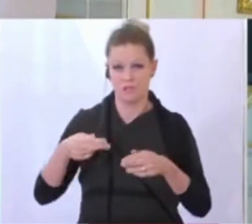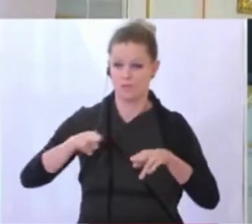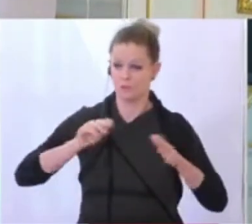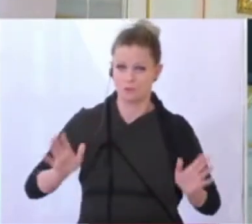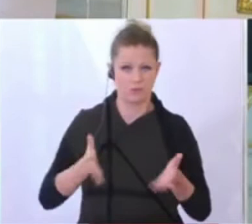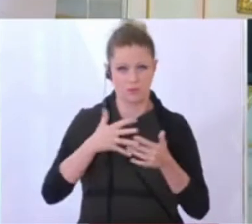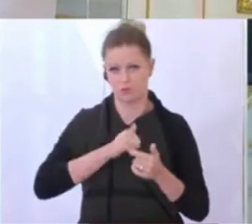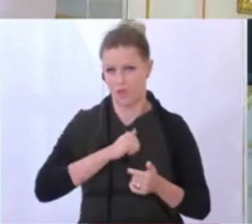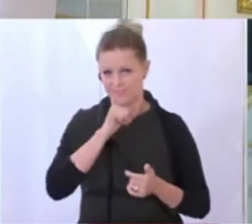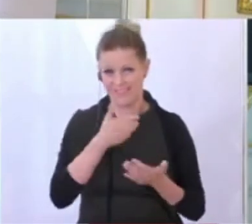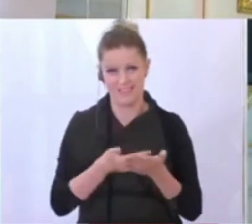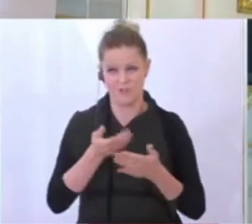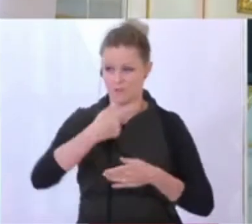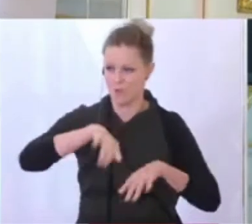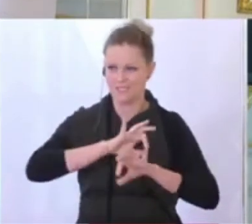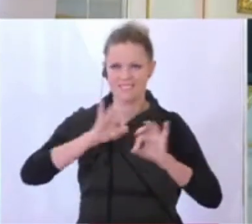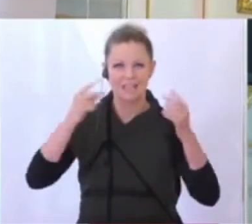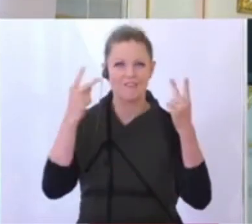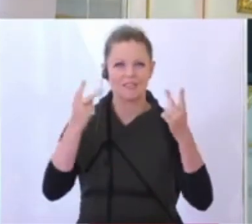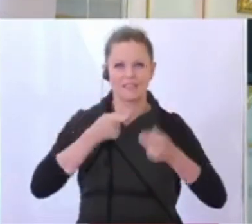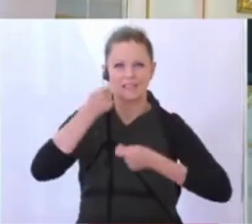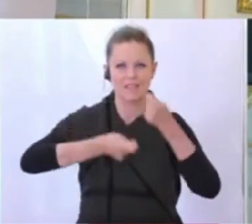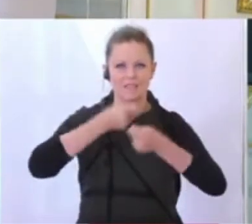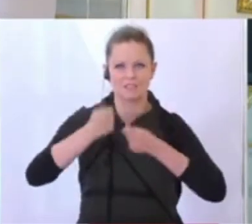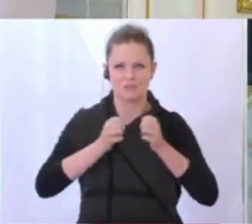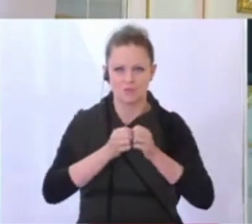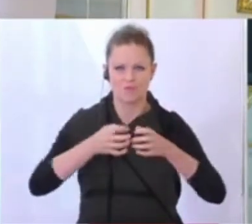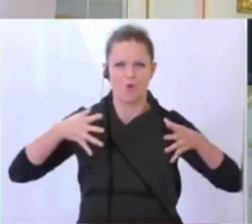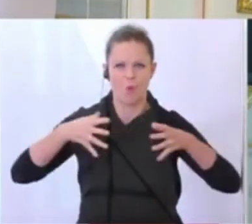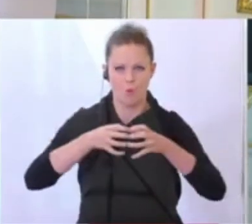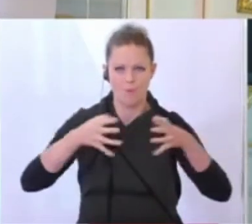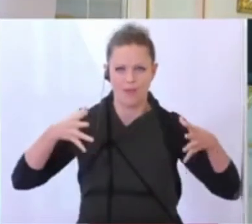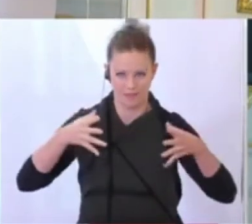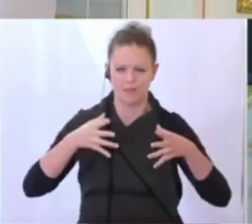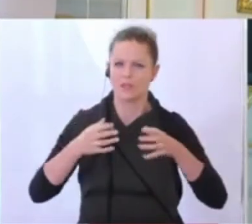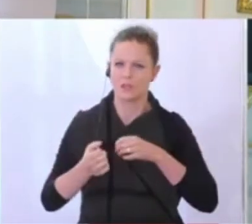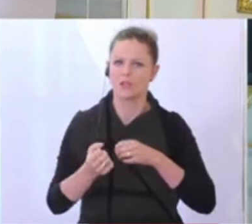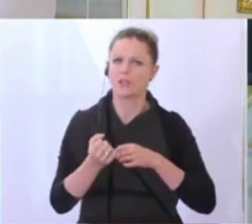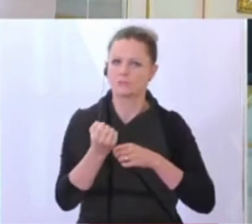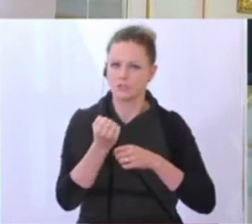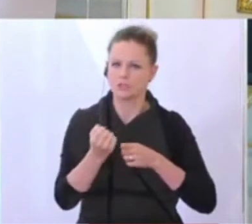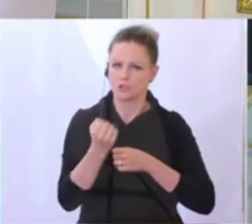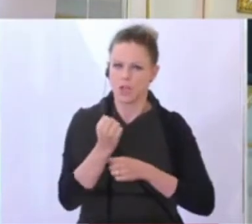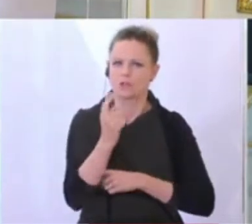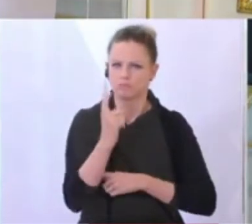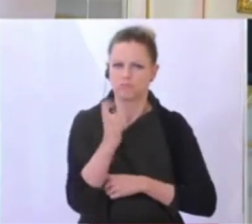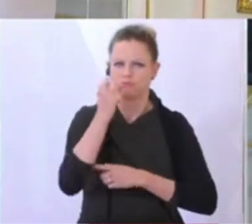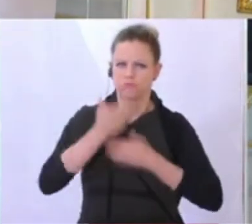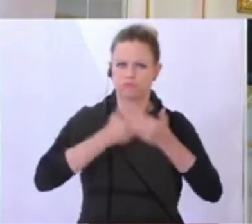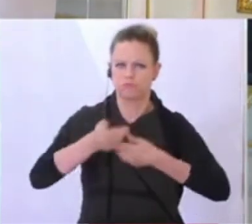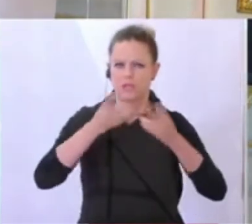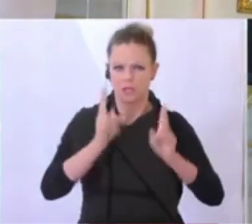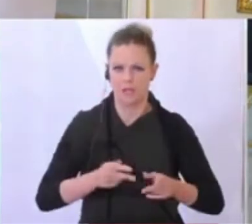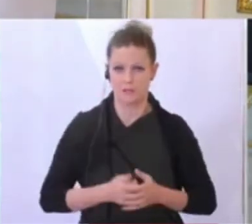also ist es für uns ganz, ganz wichtig, dass wir unser Investitionsvolumen auch wiederum also starten können. Ja, wir